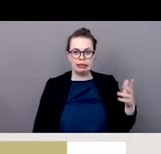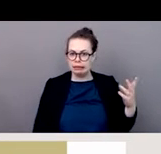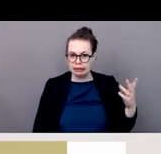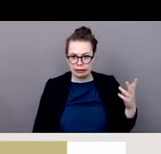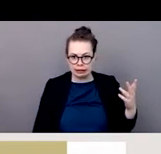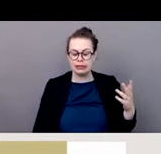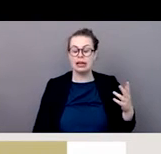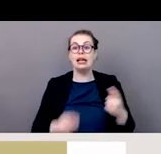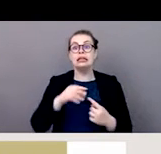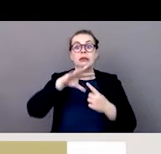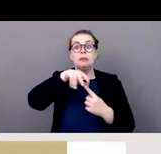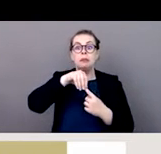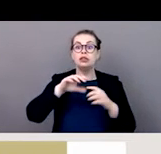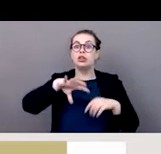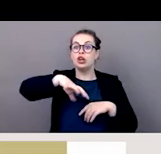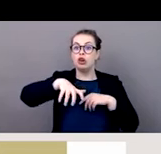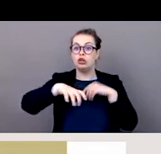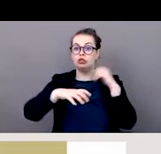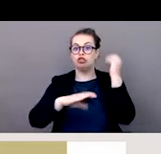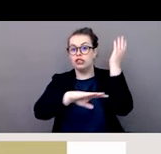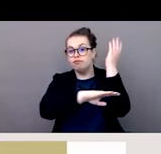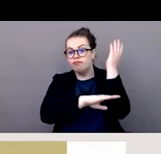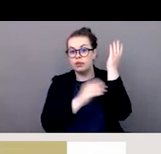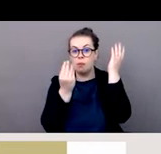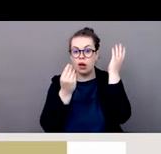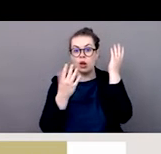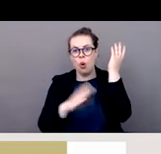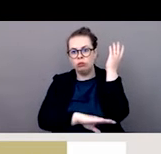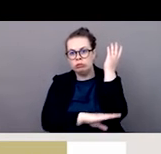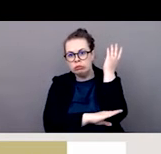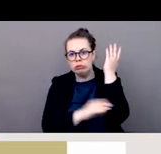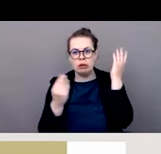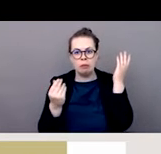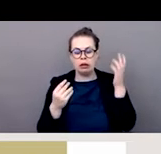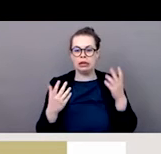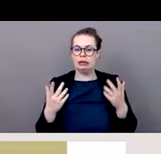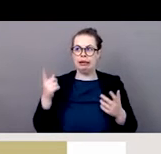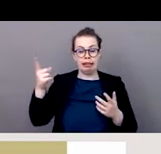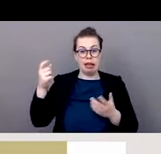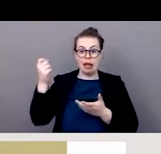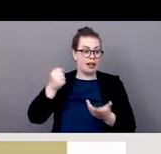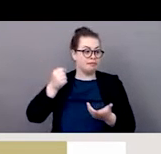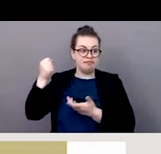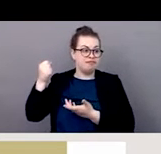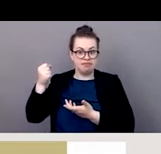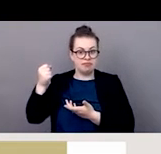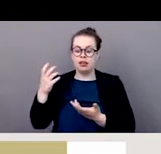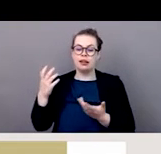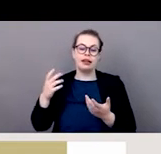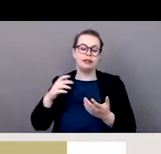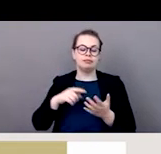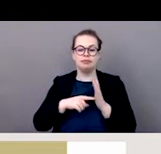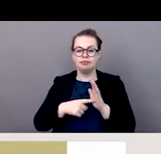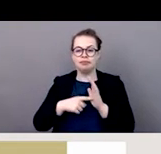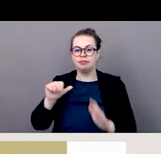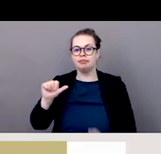exemple dans certains pays avec un revenu très faible le soutien aussi bien que l'assistance qui ont été fournies par le